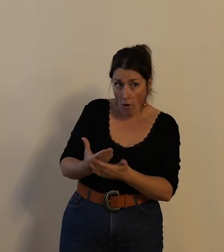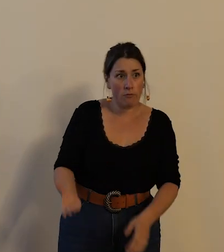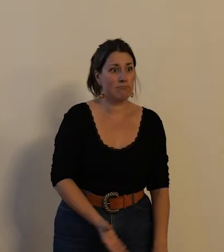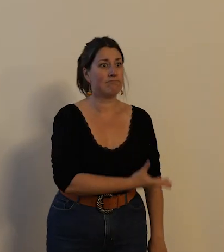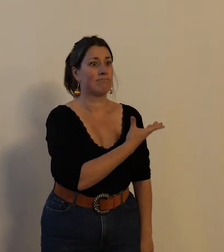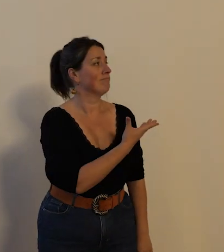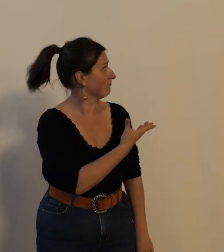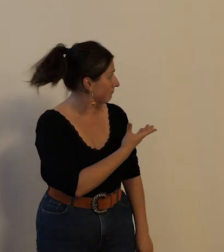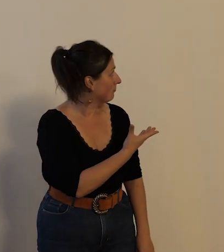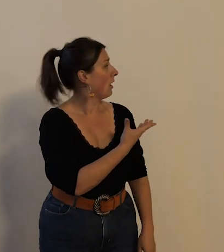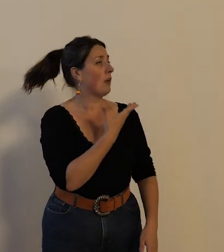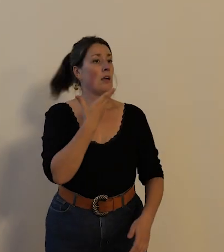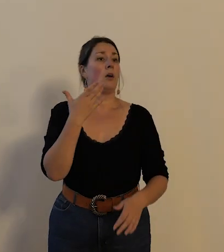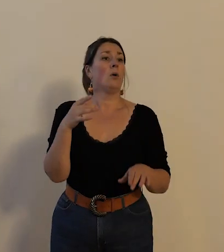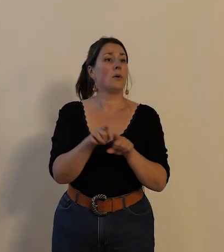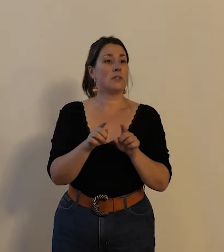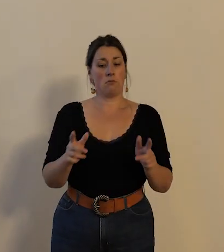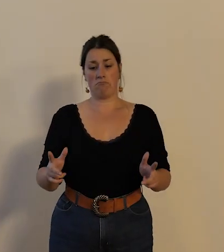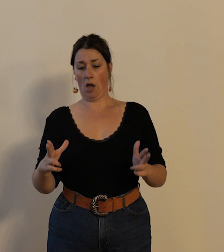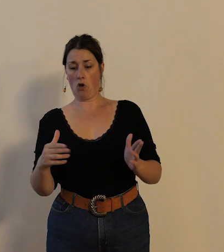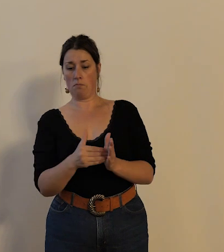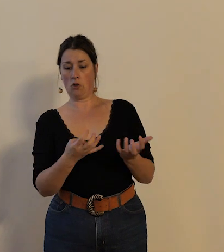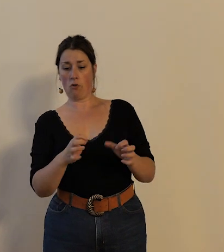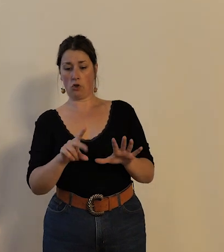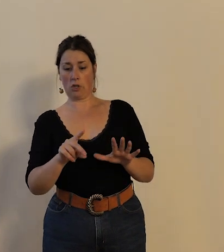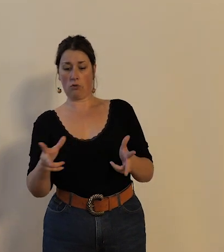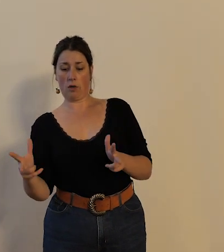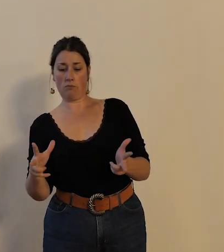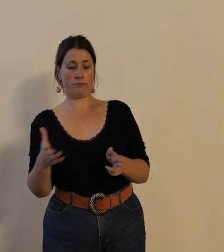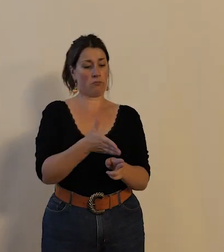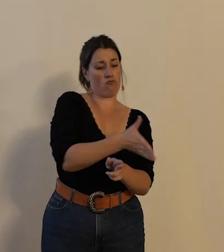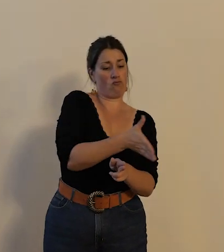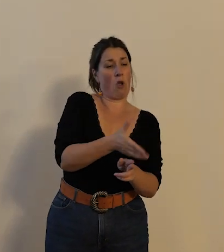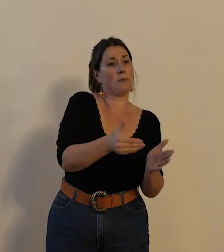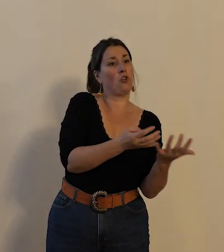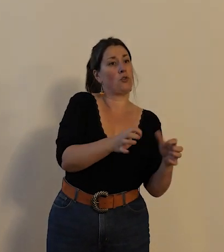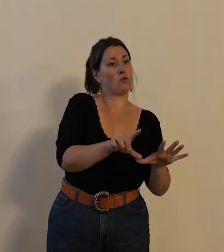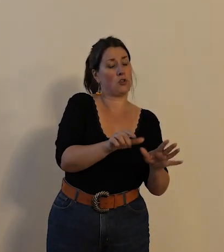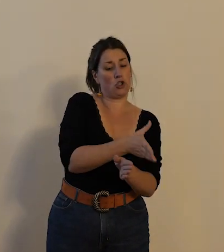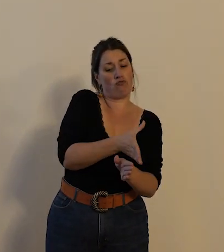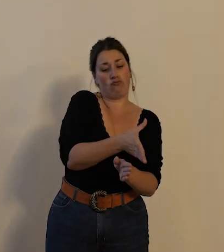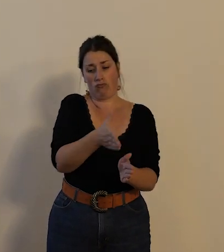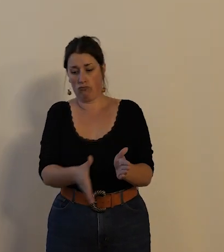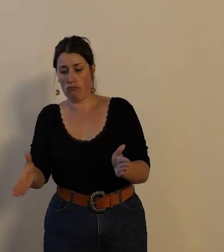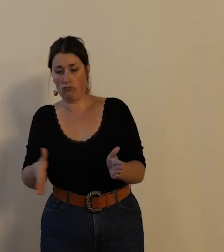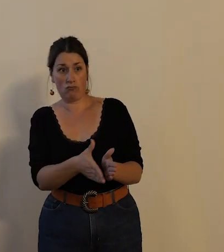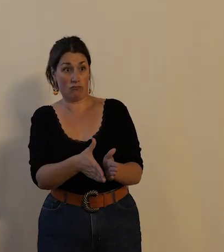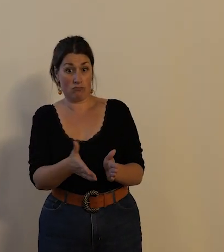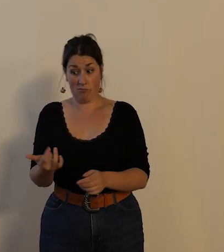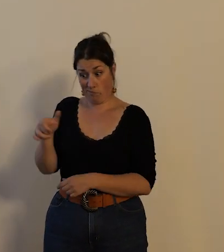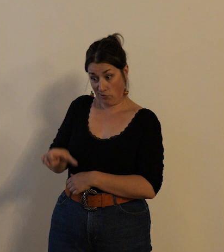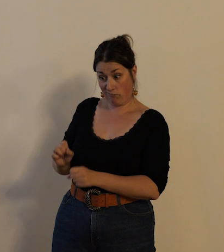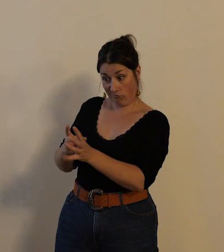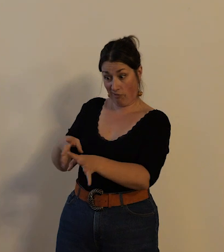donc dans les années 1980 fin des années 70 voici un fabricant de bicyclettes à façon